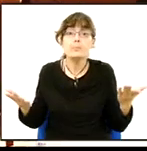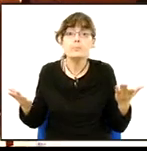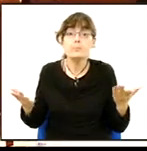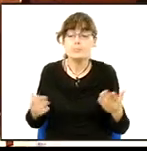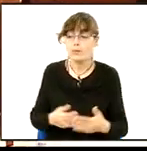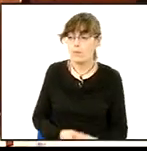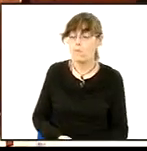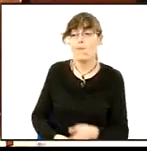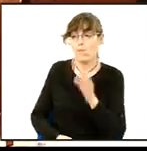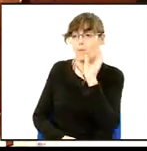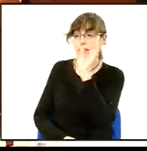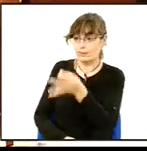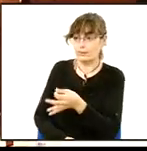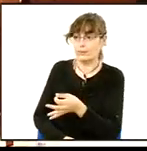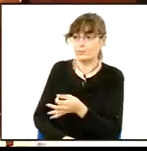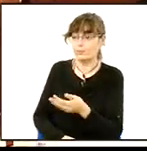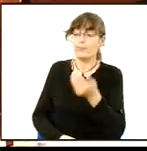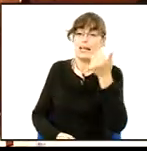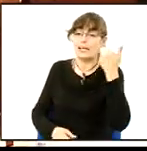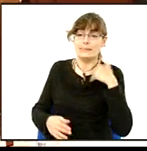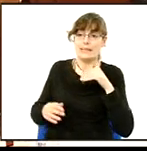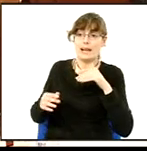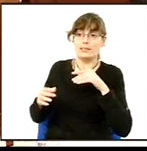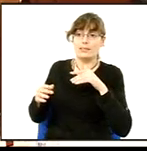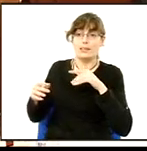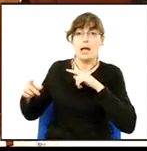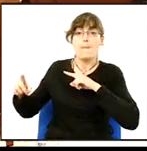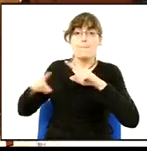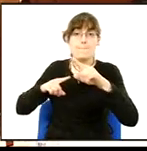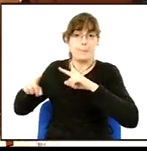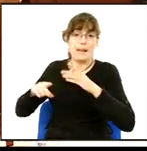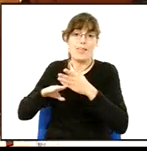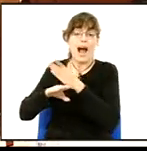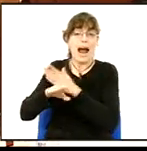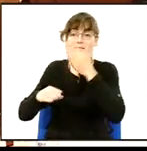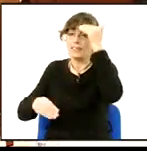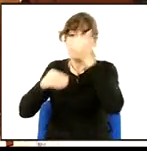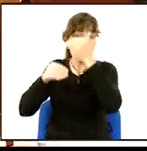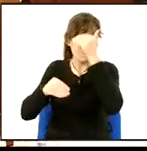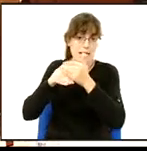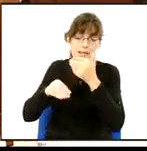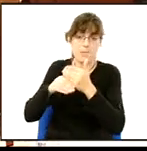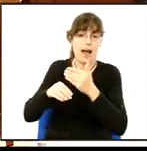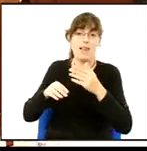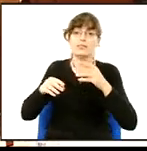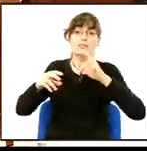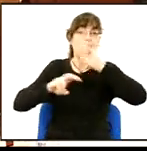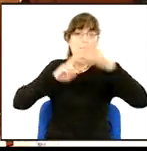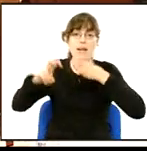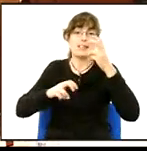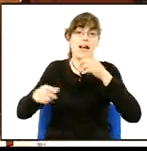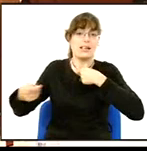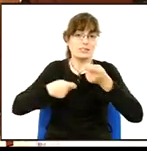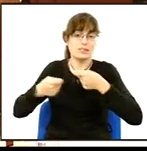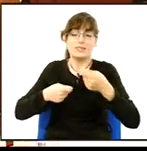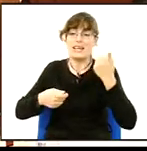senyor Serrat. Sí, gràcies, i ja és norma, està planificat que just abans dels mercats i de les fires ja es fa un repàs en els